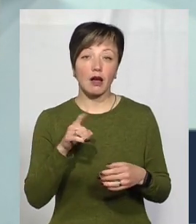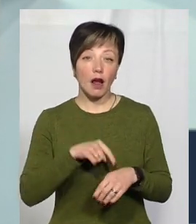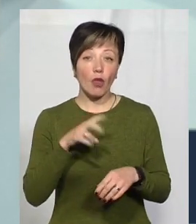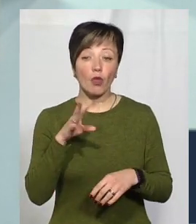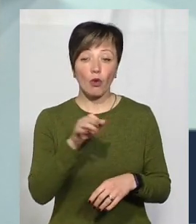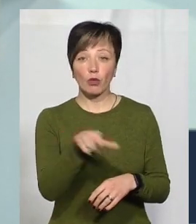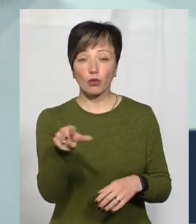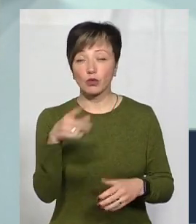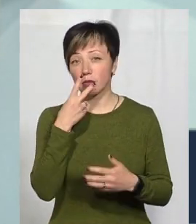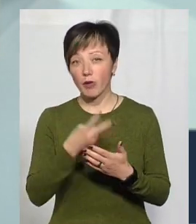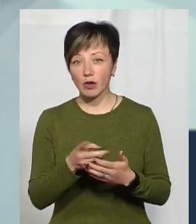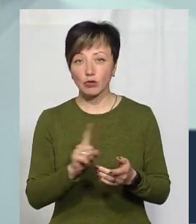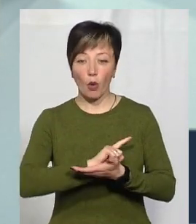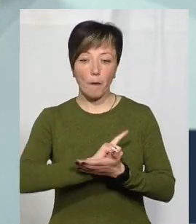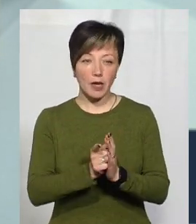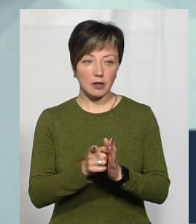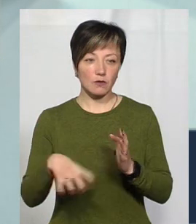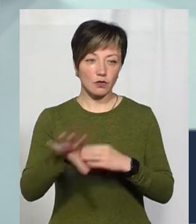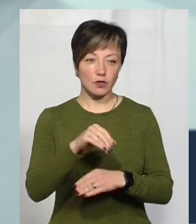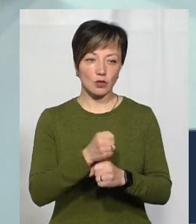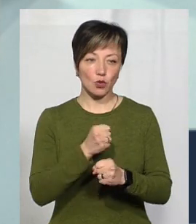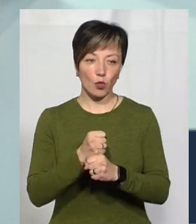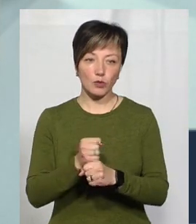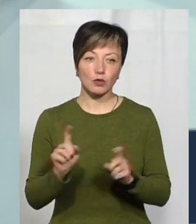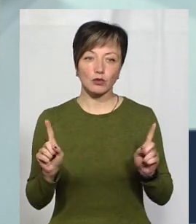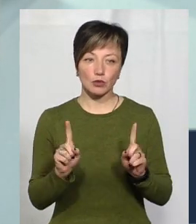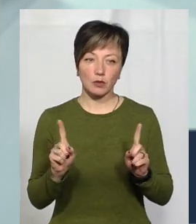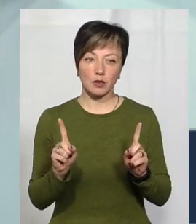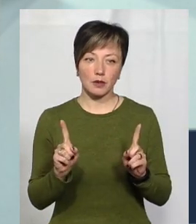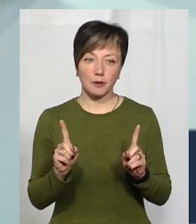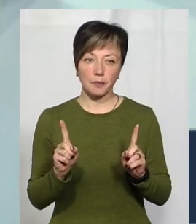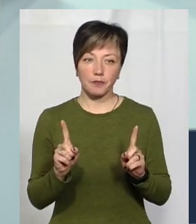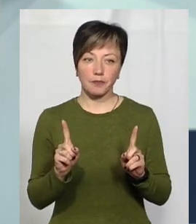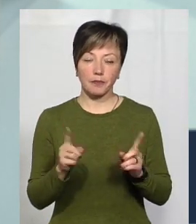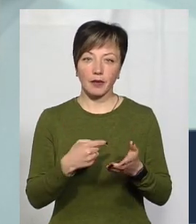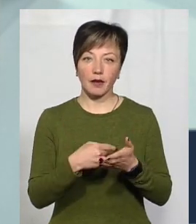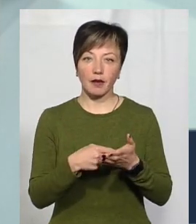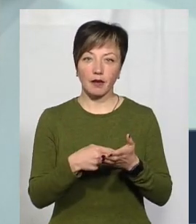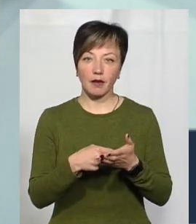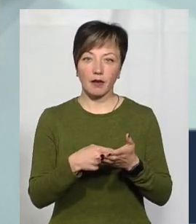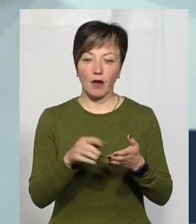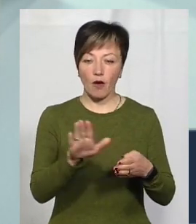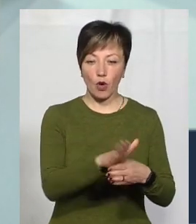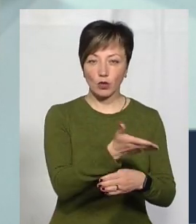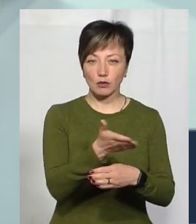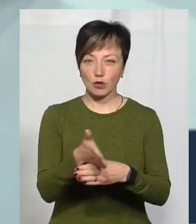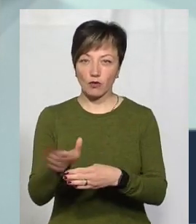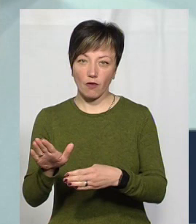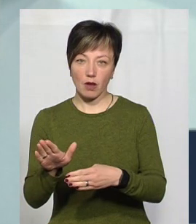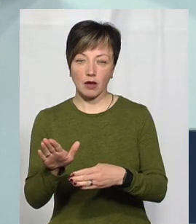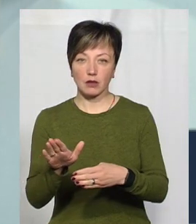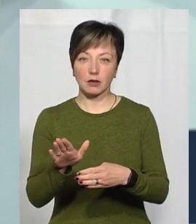бачили, що оперативно все було зроблено для того, щоб виписати, розмежувати потоки,